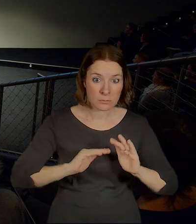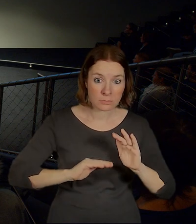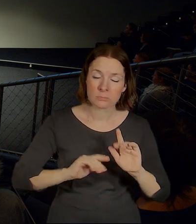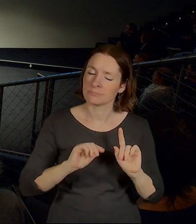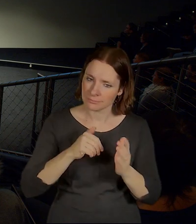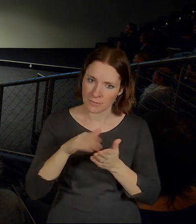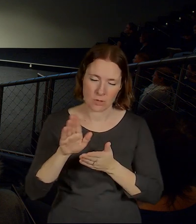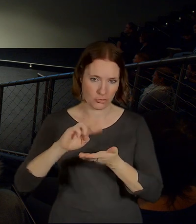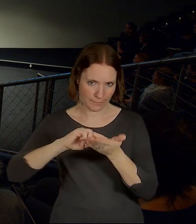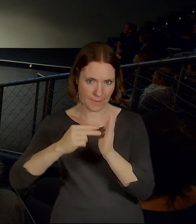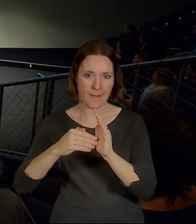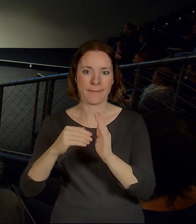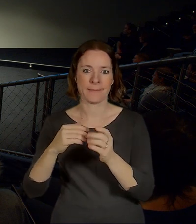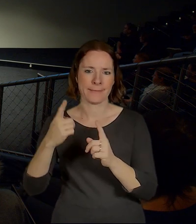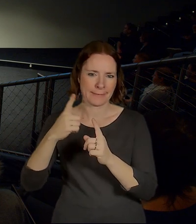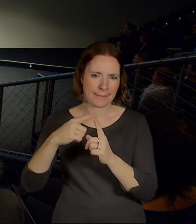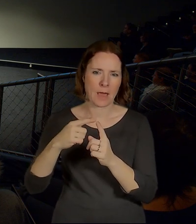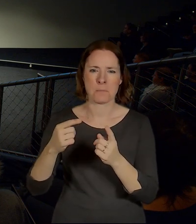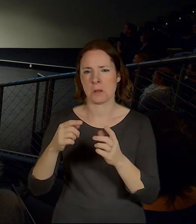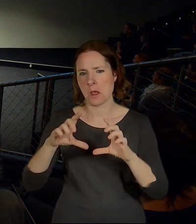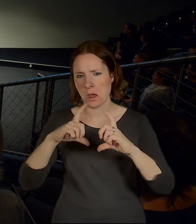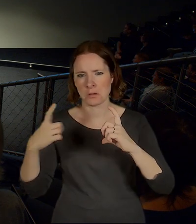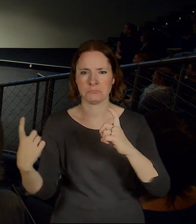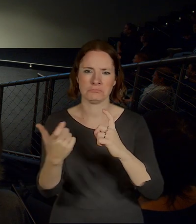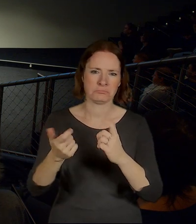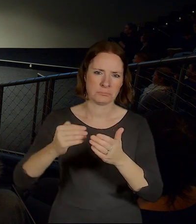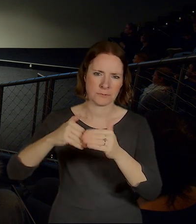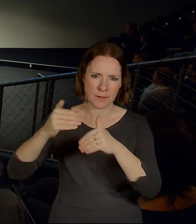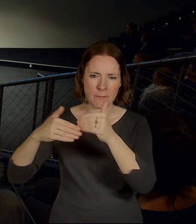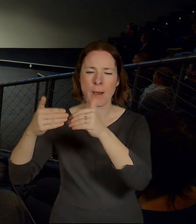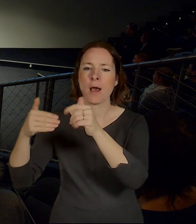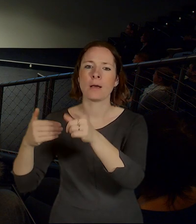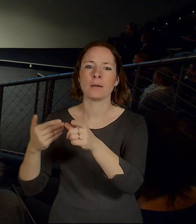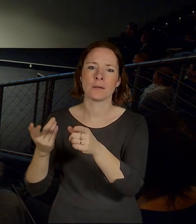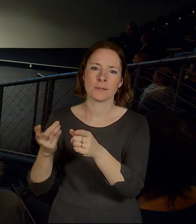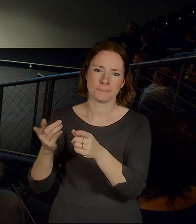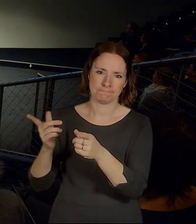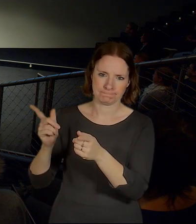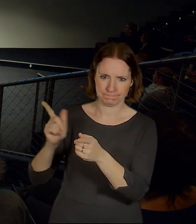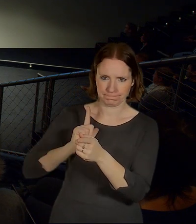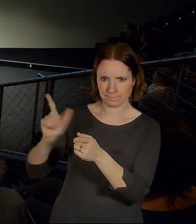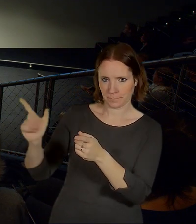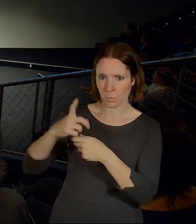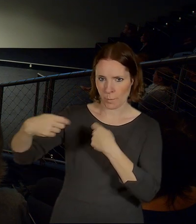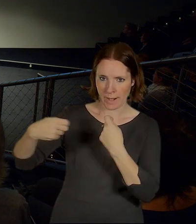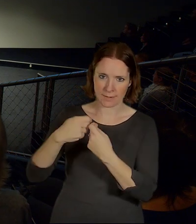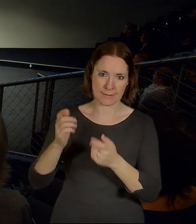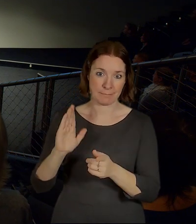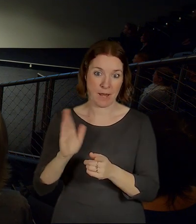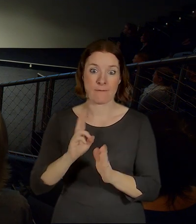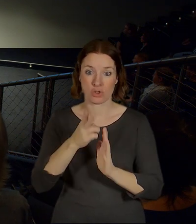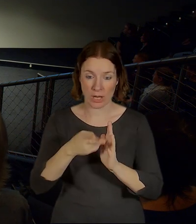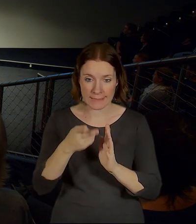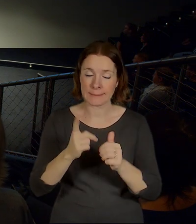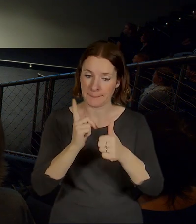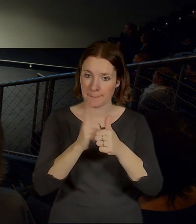terminály, který chystáme, jde sami, ale dohromady se zprávou železnic. Jednak je to tedy terminál